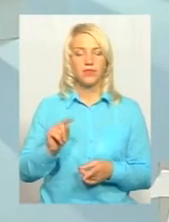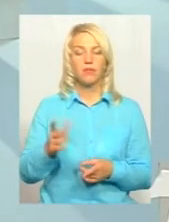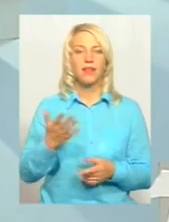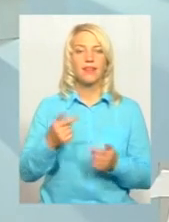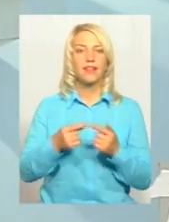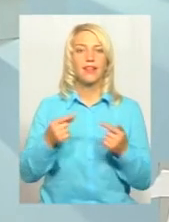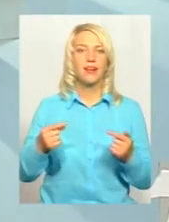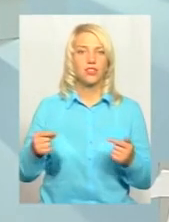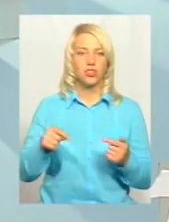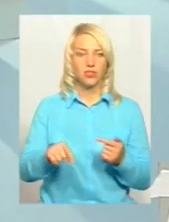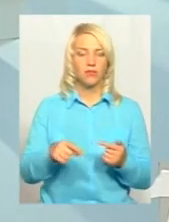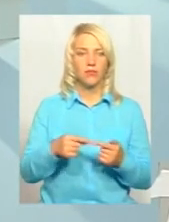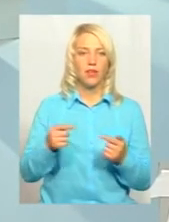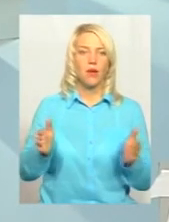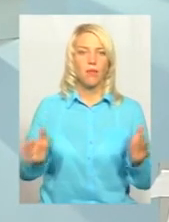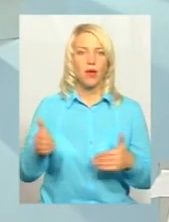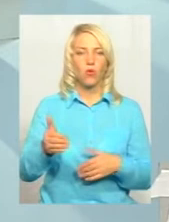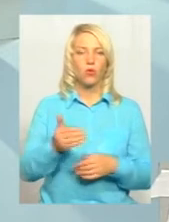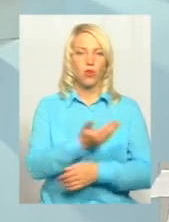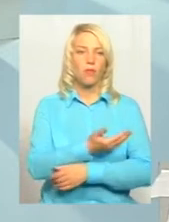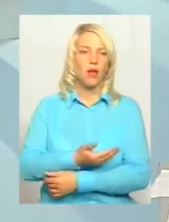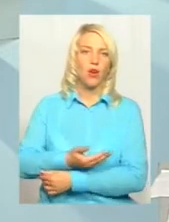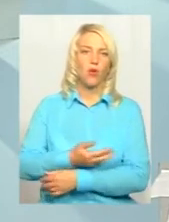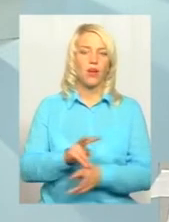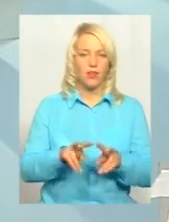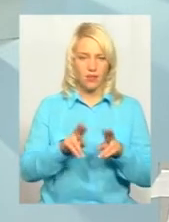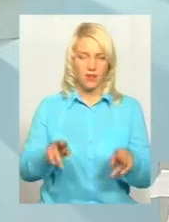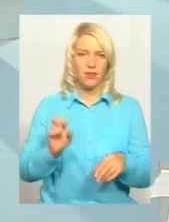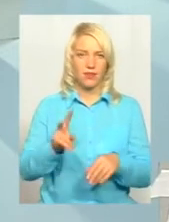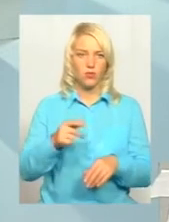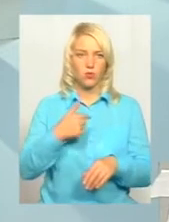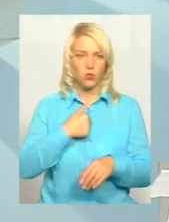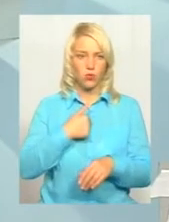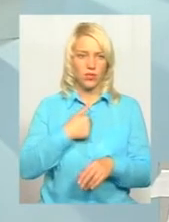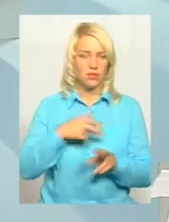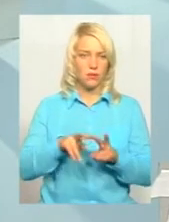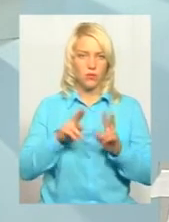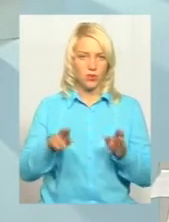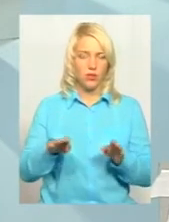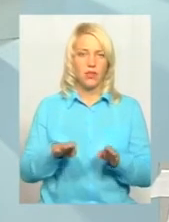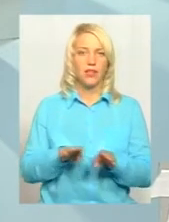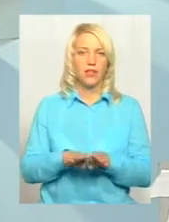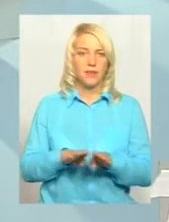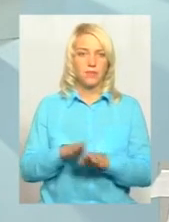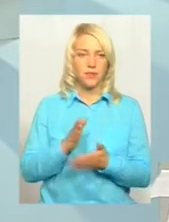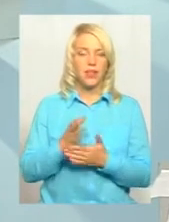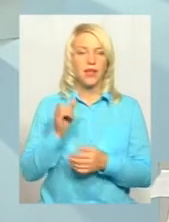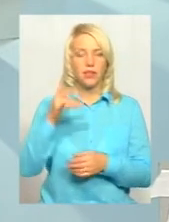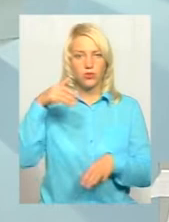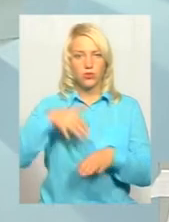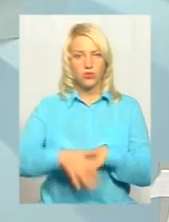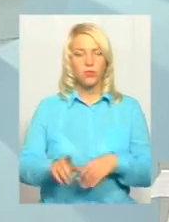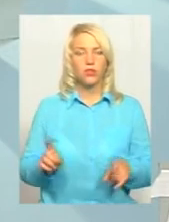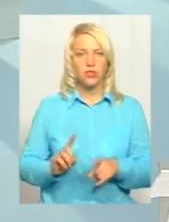малюка. Не так каже українською тиме в пакунках малюка. Фактично десь такі речі і в нашому пакунку малюка. І зрозуміло,